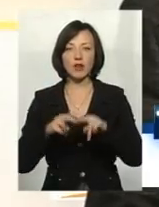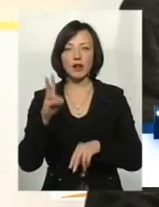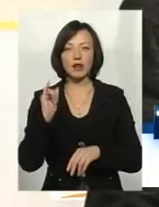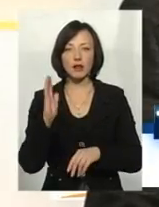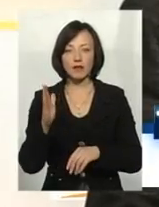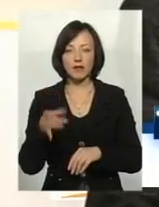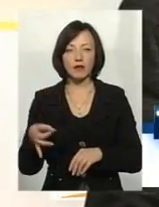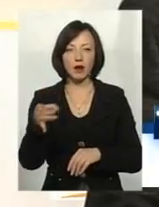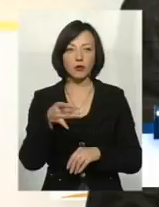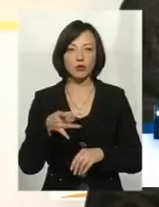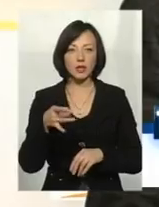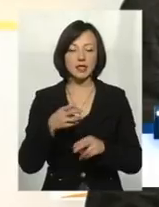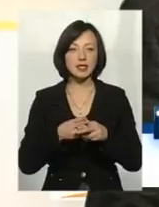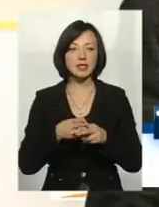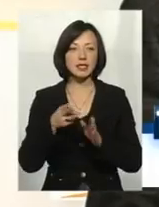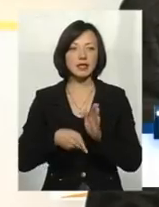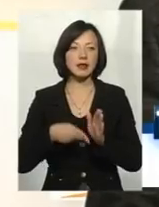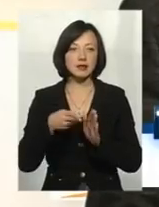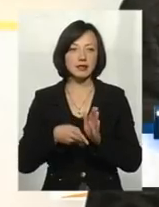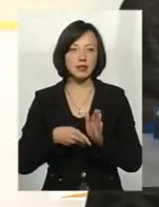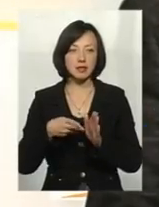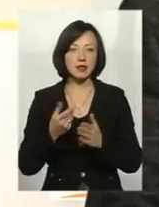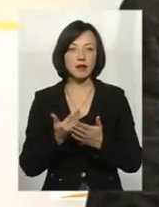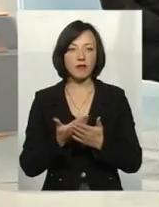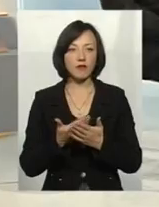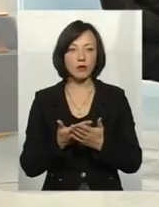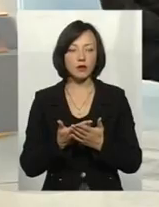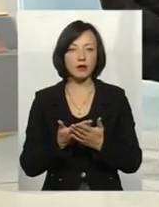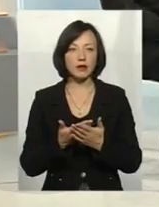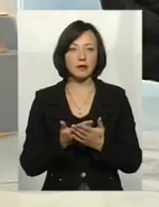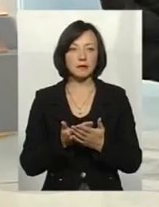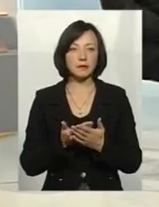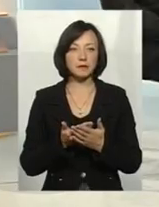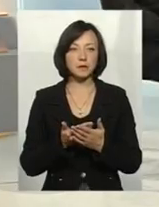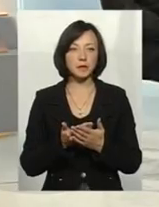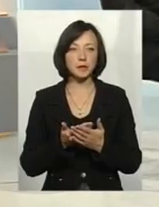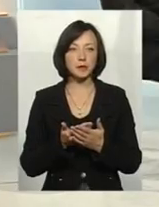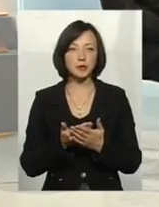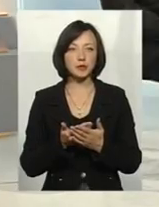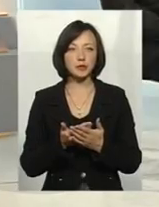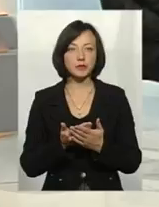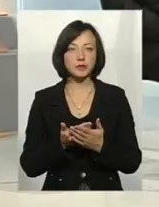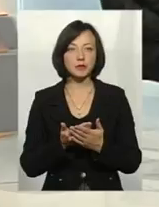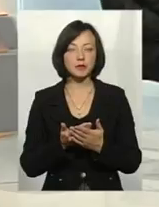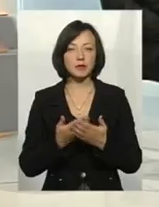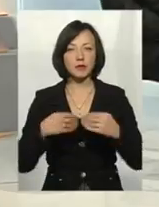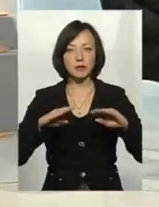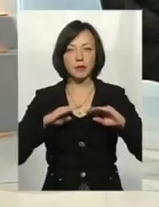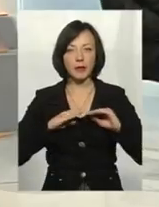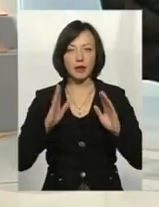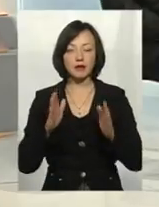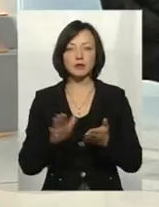район Залізниці аж. Так, поради наших проєктантів, що ми тільки